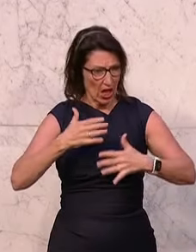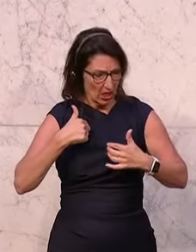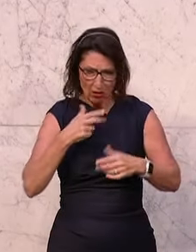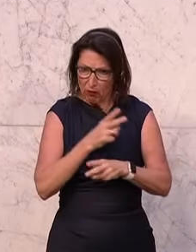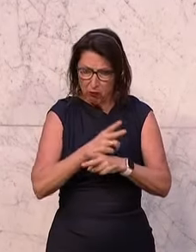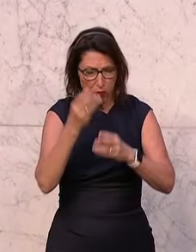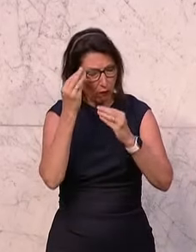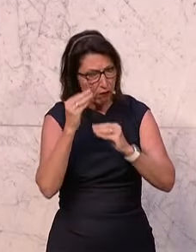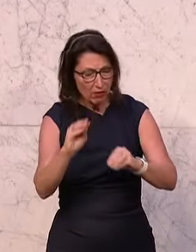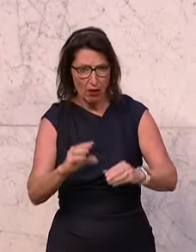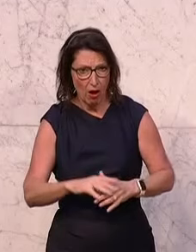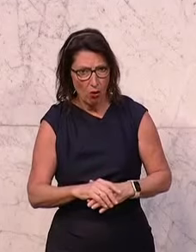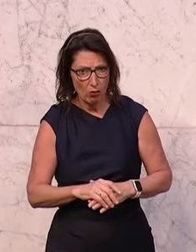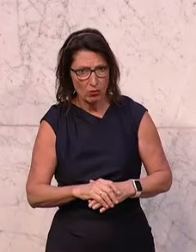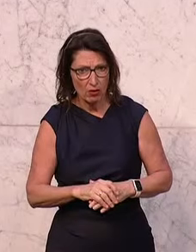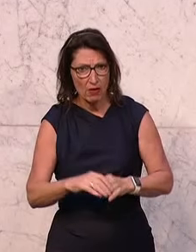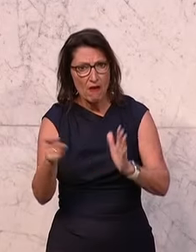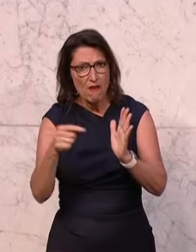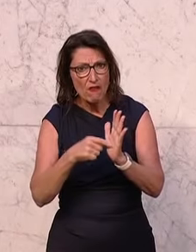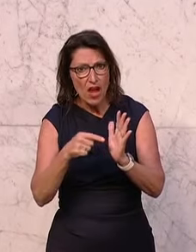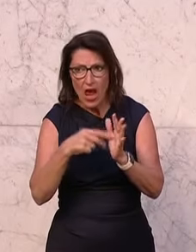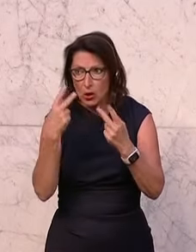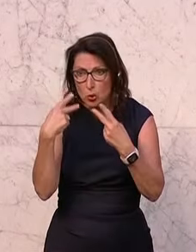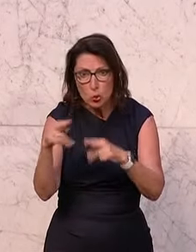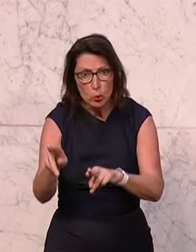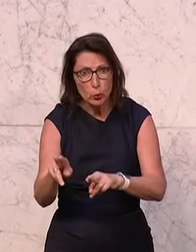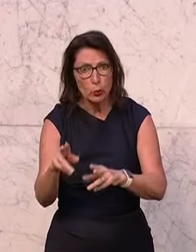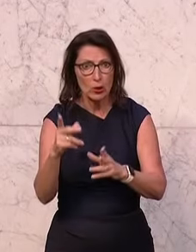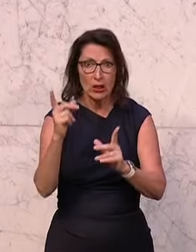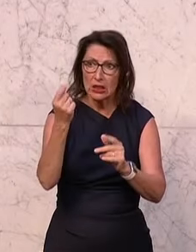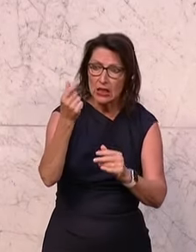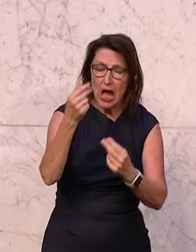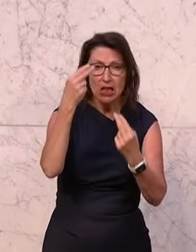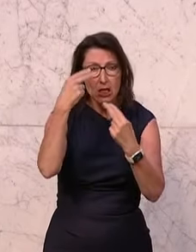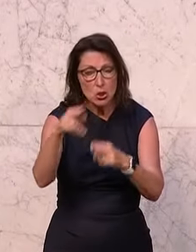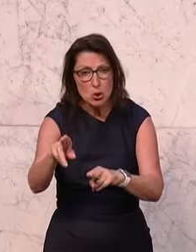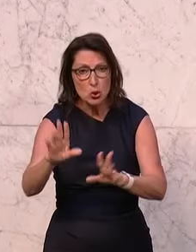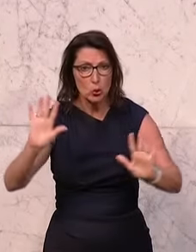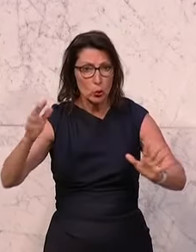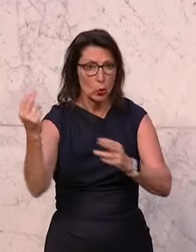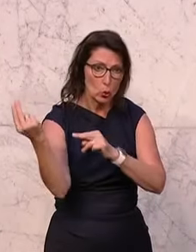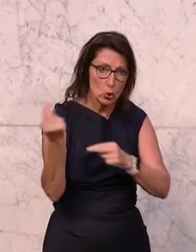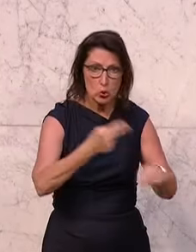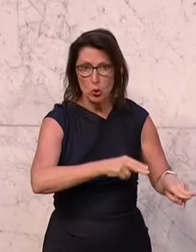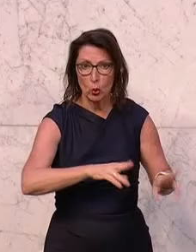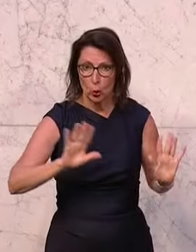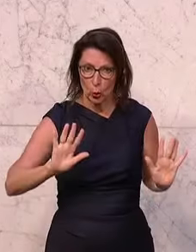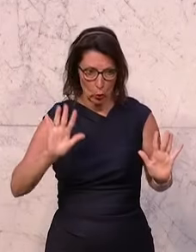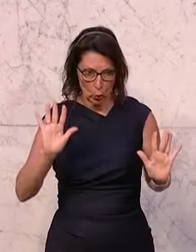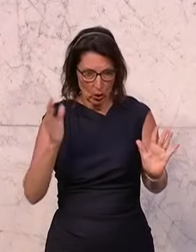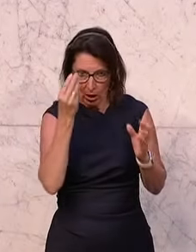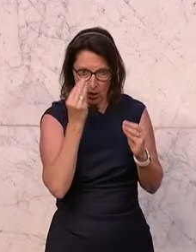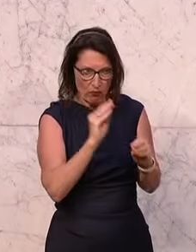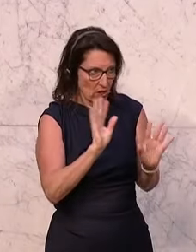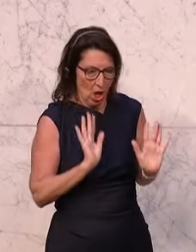welche bei den Regressforderungen die Steuerung der Ressourcen und auch die Fachaufsicht übernehmen könnten. Dem ist